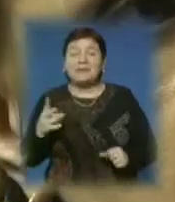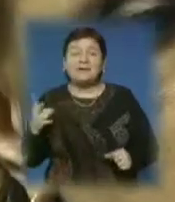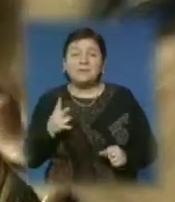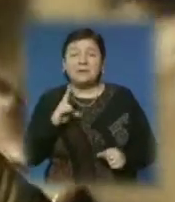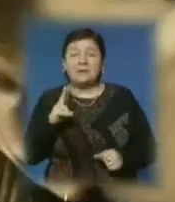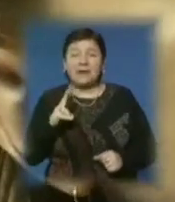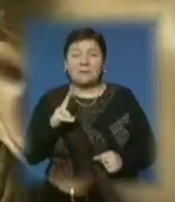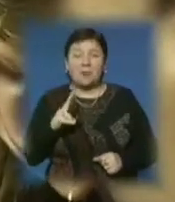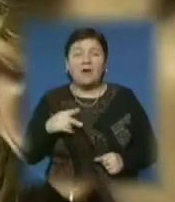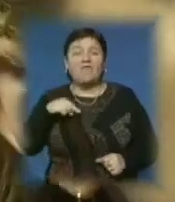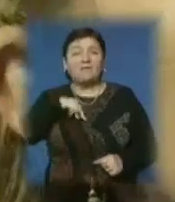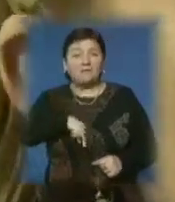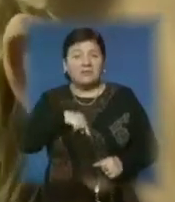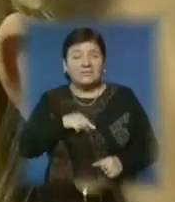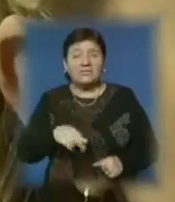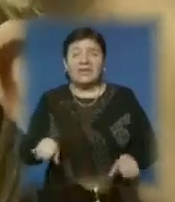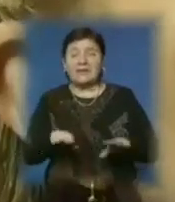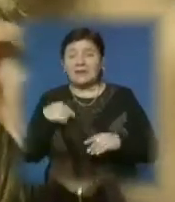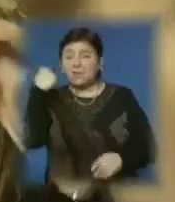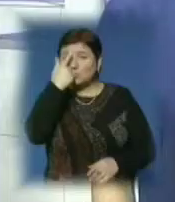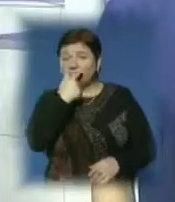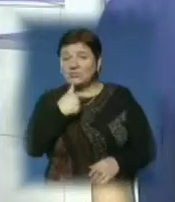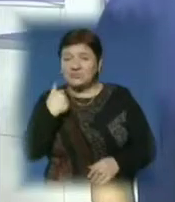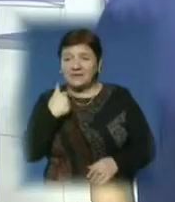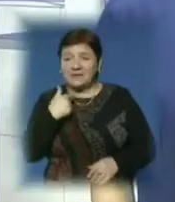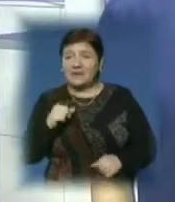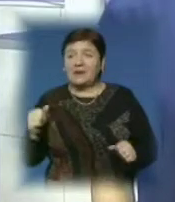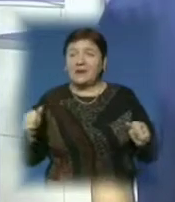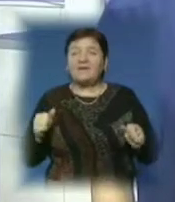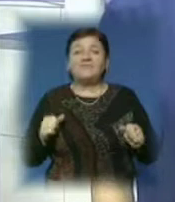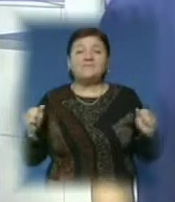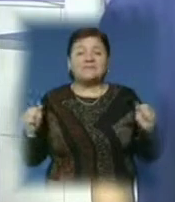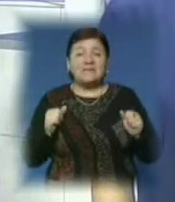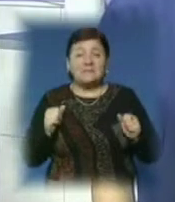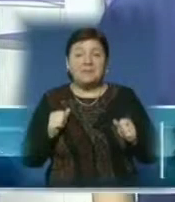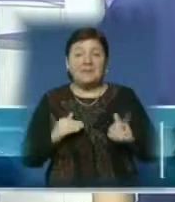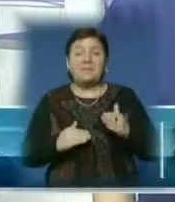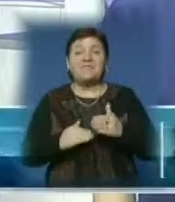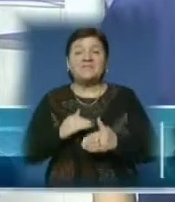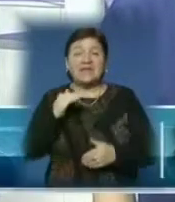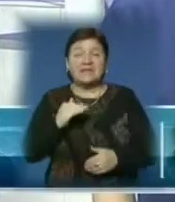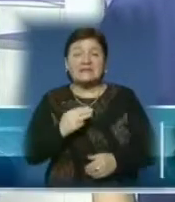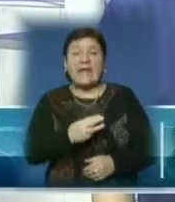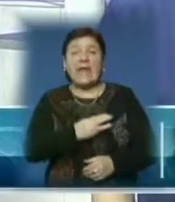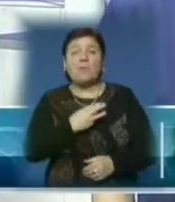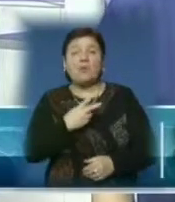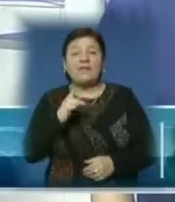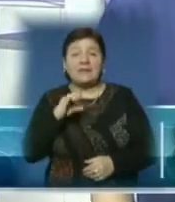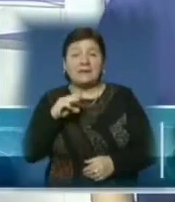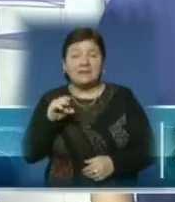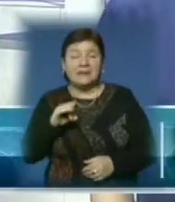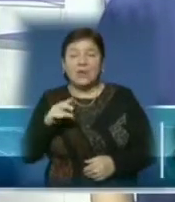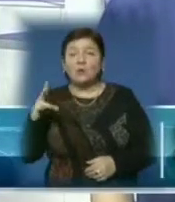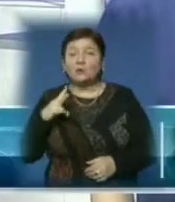дбати як про внутрішній стан організму, так і про зовнішній вигляд. «Зимний період повищається не тільки імунітет організму, але й потрібно